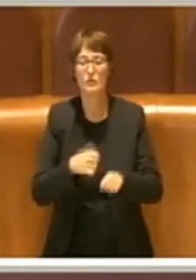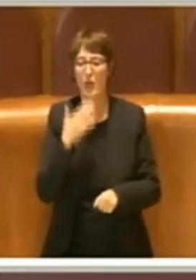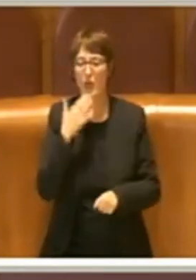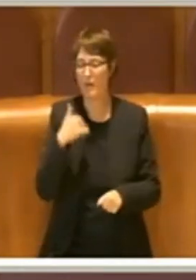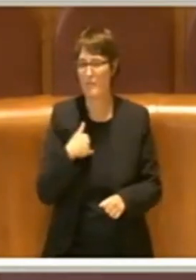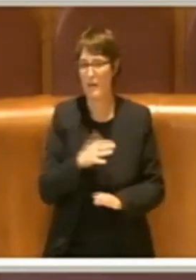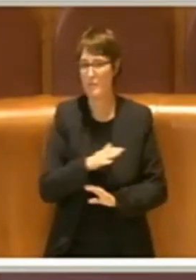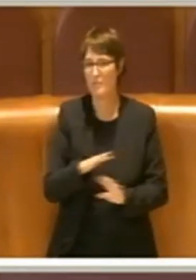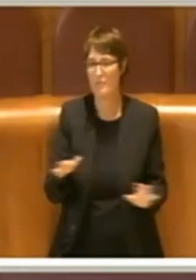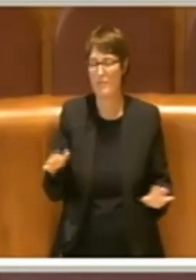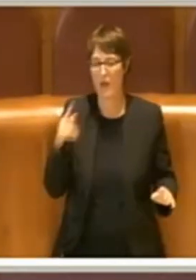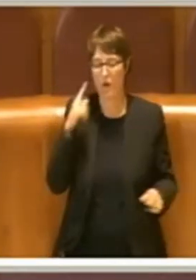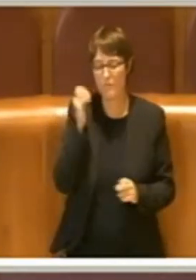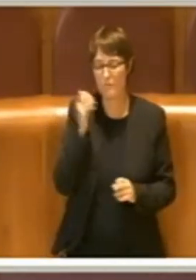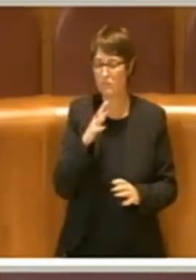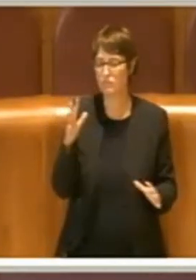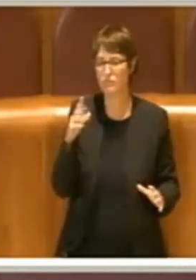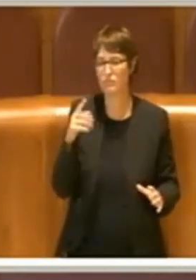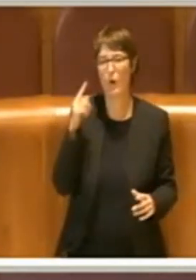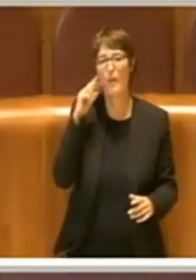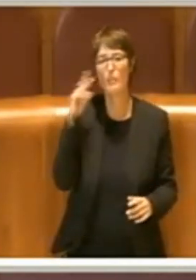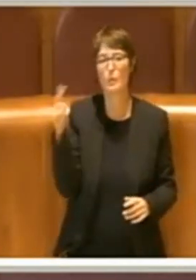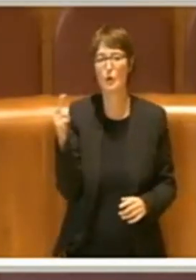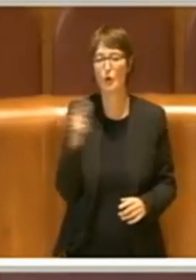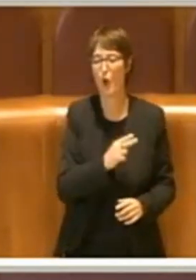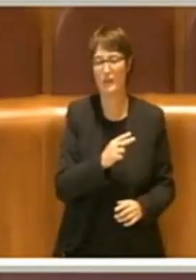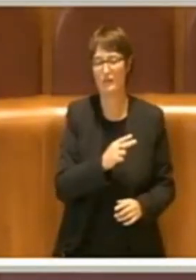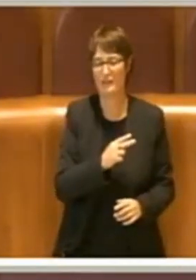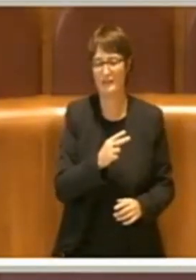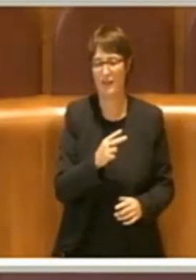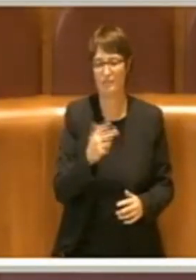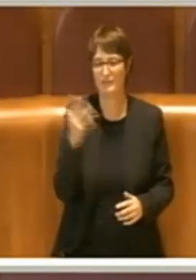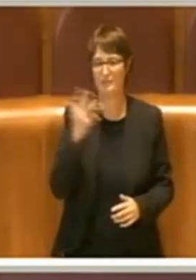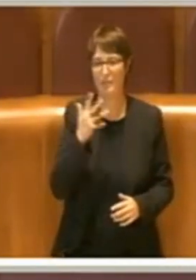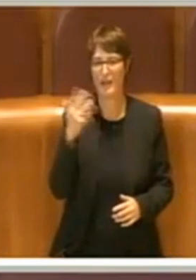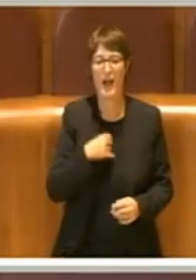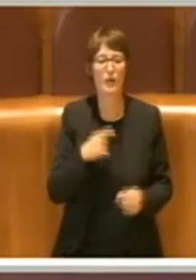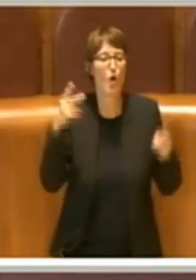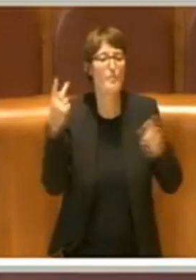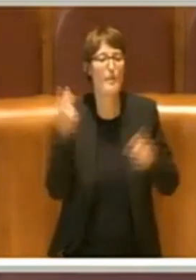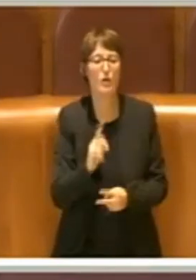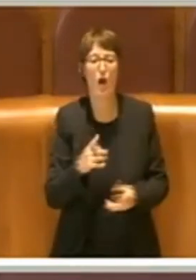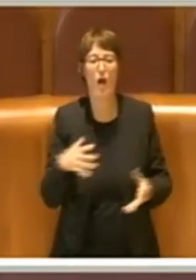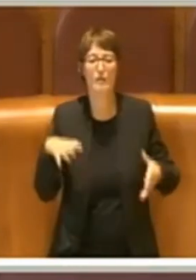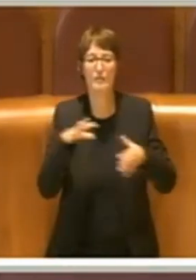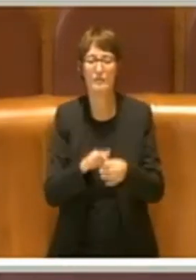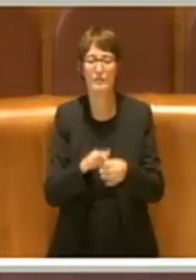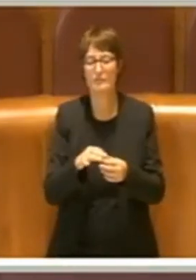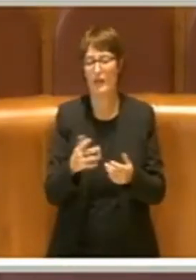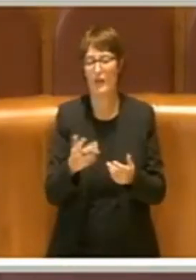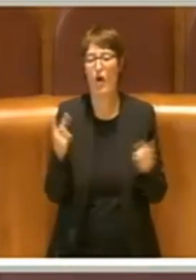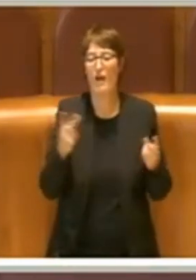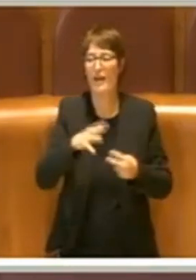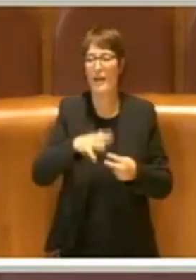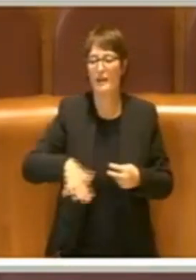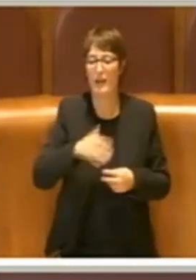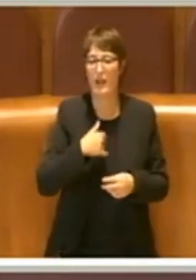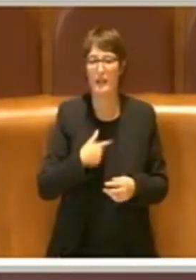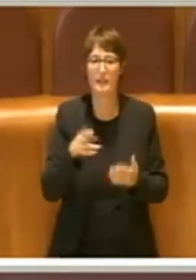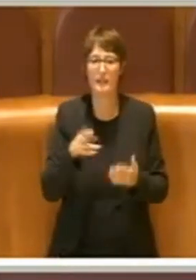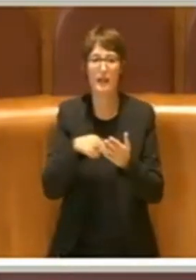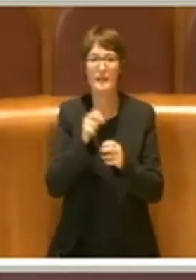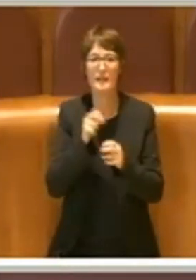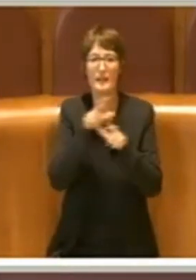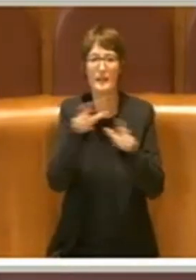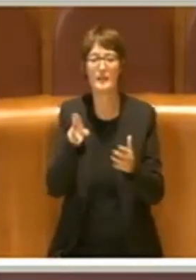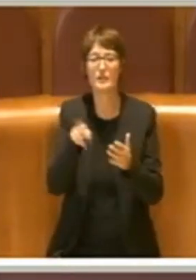assolutamente distorta e non vera della realtà. Faccio questa dichiarazione di voto in difformità solo per rispondere alla Consigliere